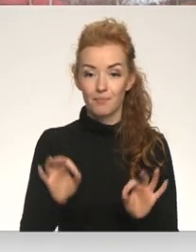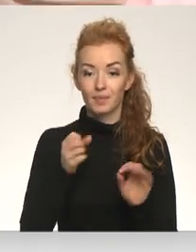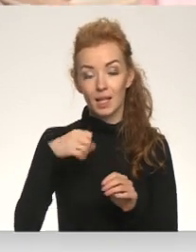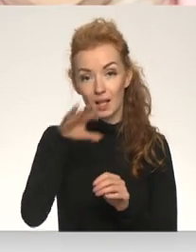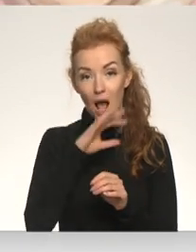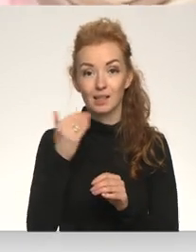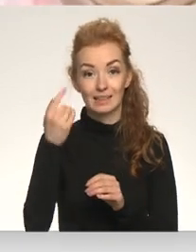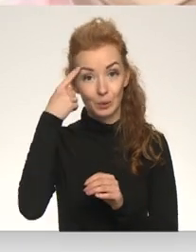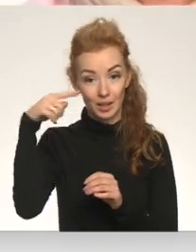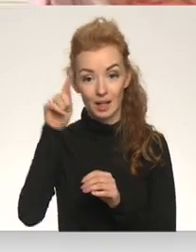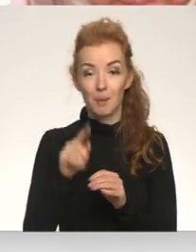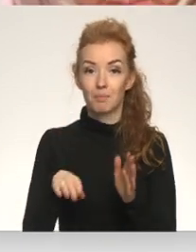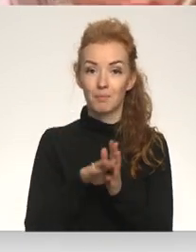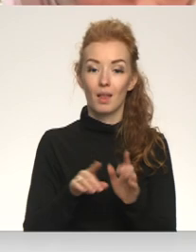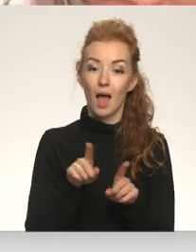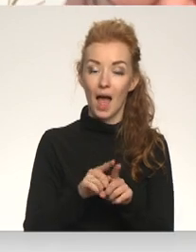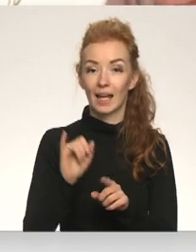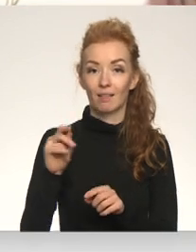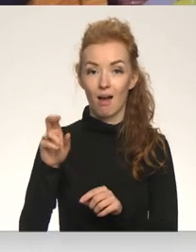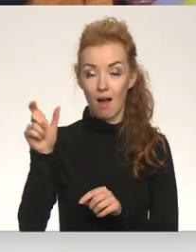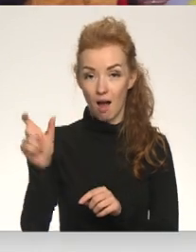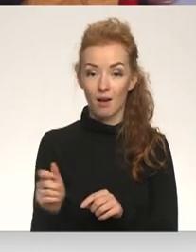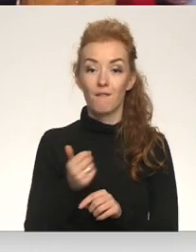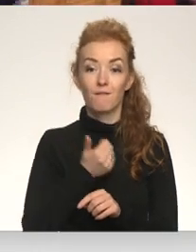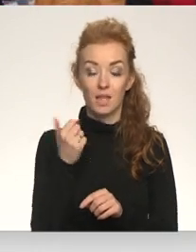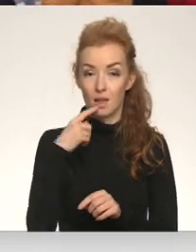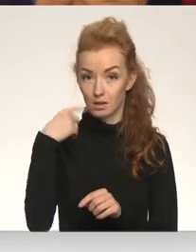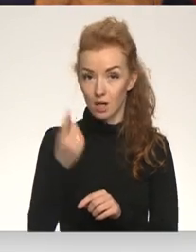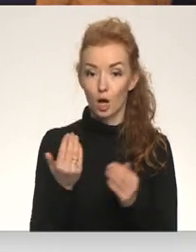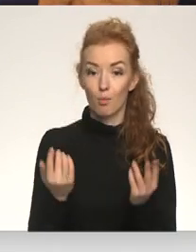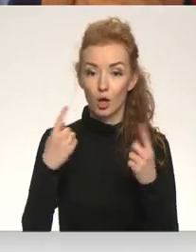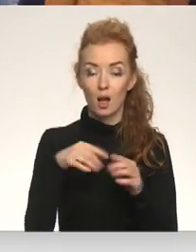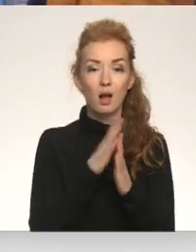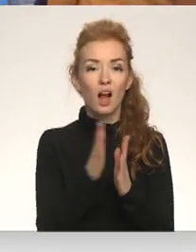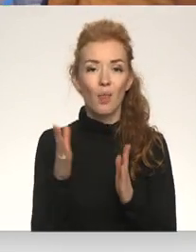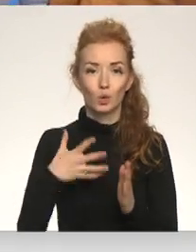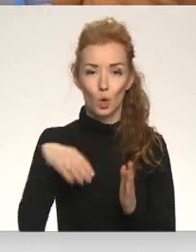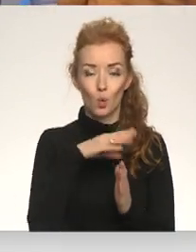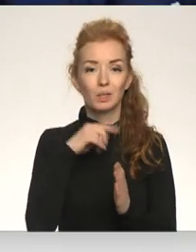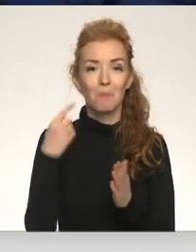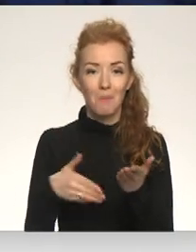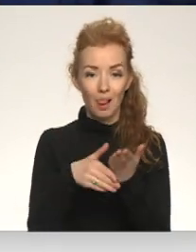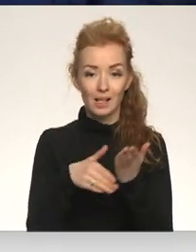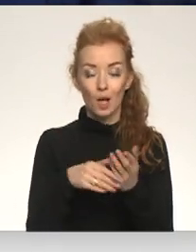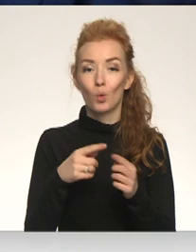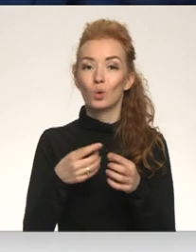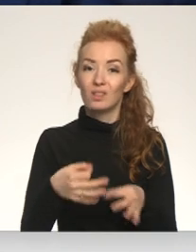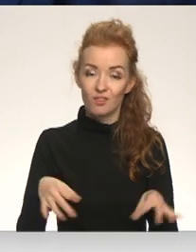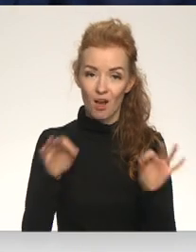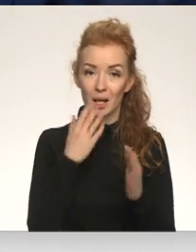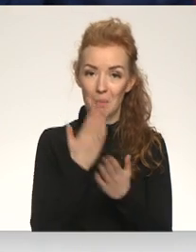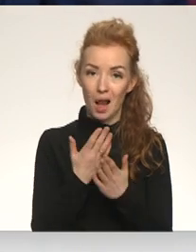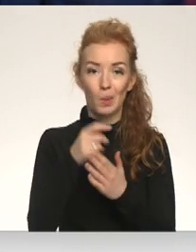rosinātei akcijā nolāmus pierlīties ķegumietīnāra. Viņa RTV uzsver. Šobrīd katrs no mums grib palīdzēt un esot svarīgi Ukrainas stautai